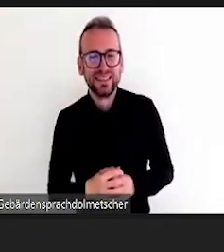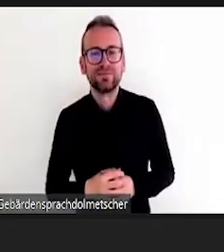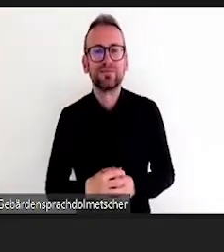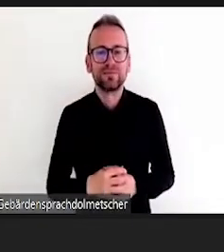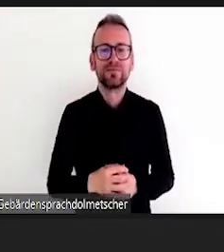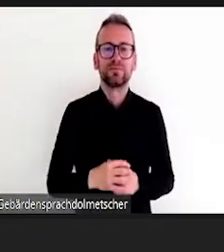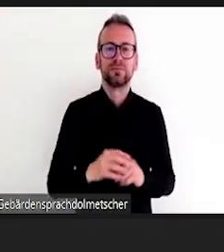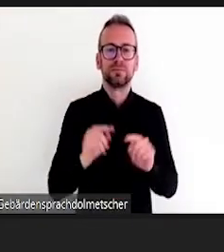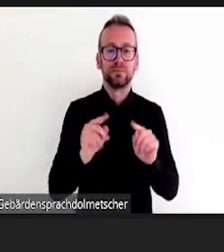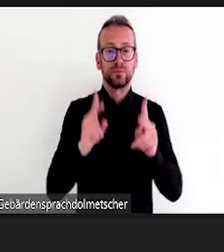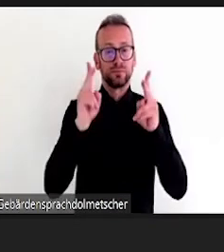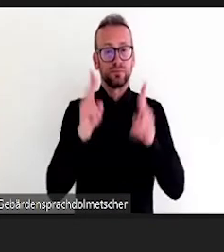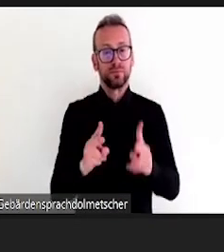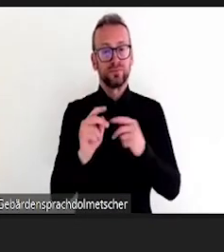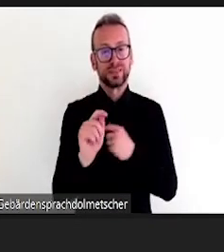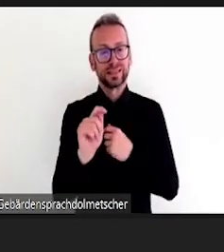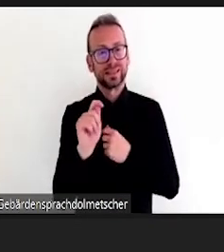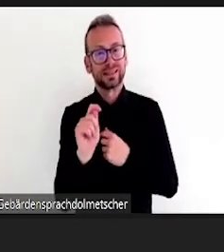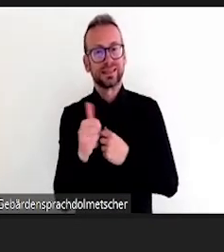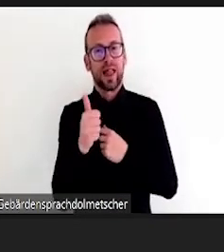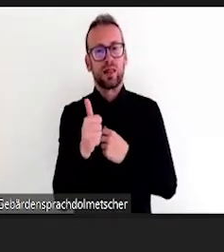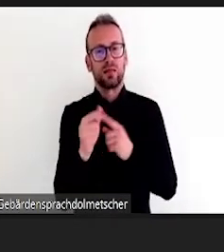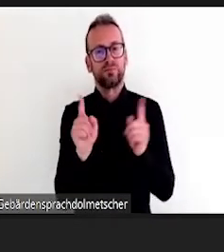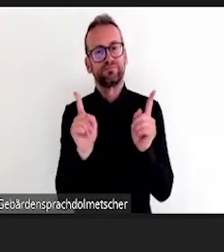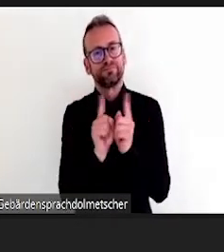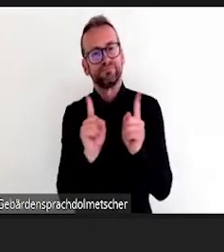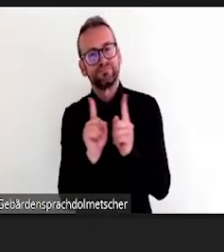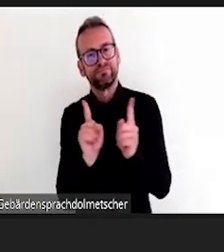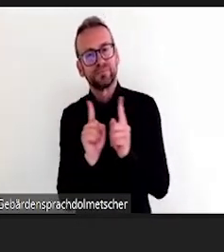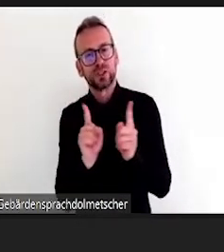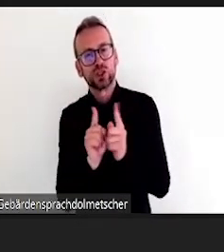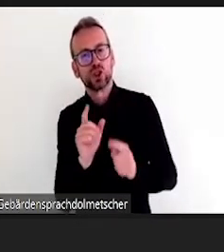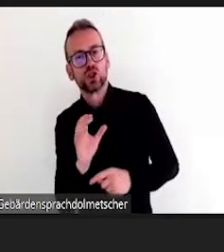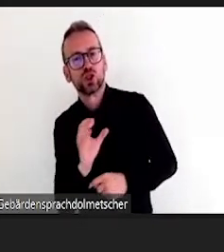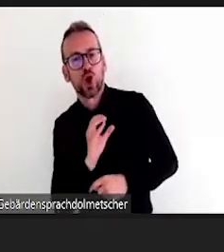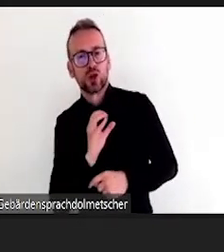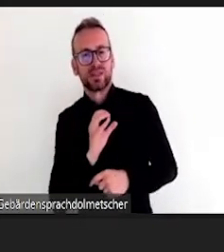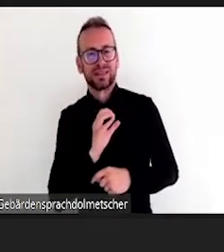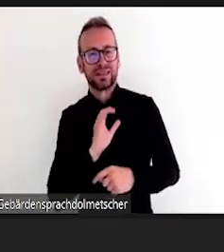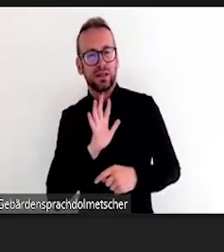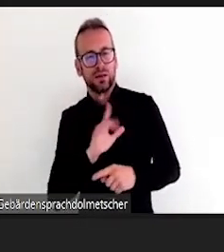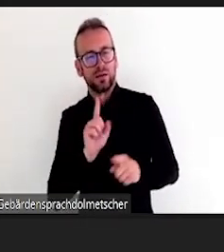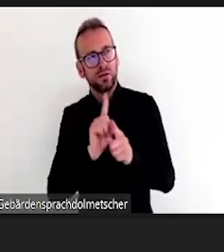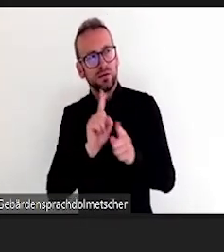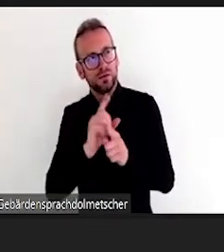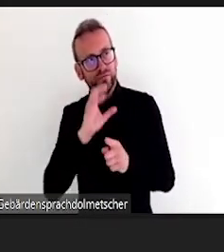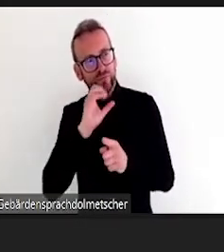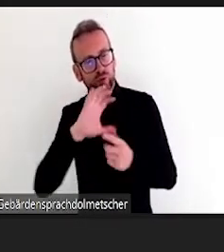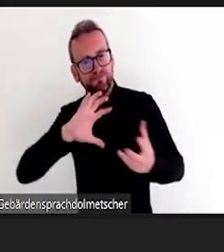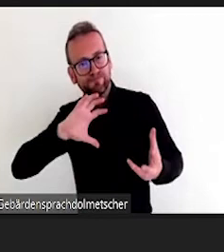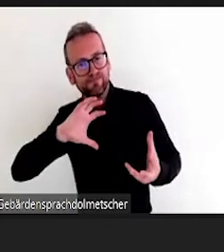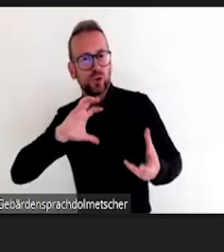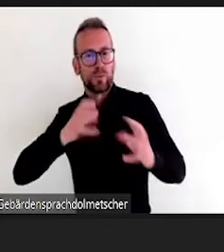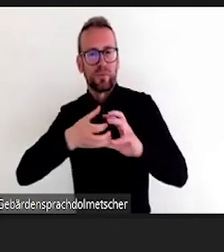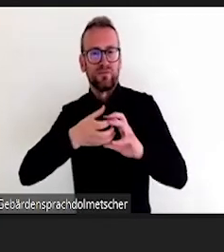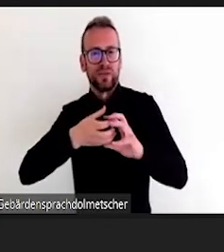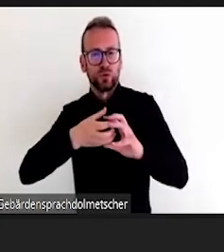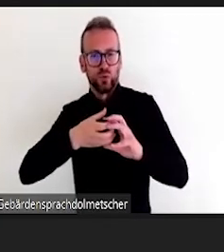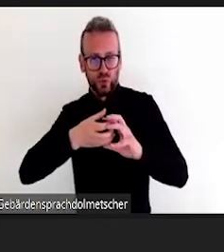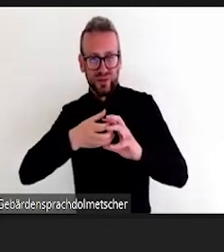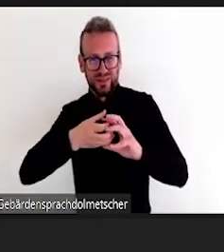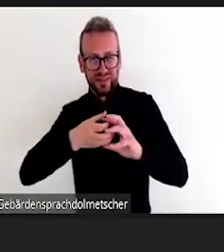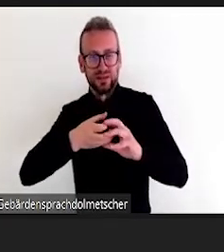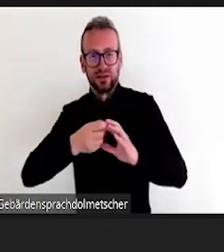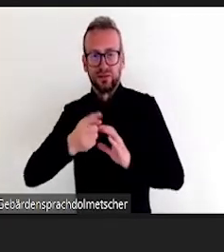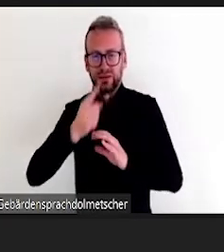abpassen, dass es mit dem Zeitmanagement hinkommt und dass Sie trotzdem viel davon mitnehmen. Ich habe mich heute entschieden für das